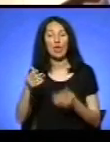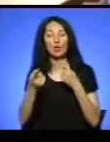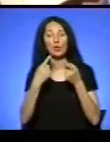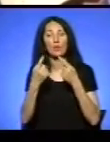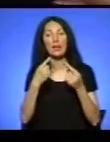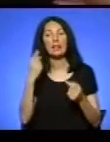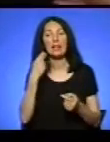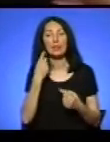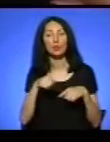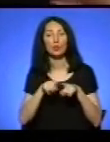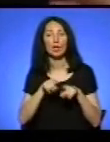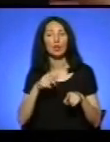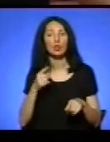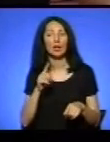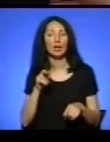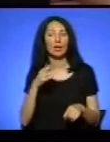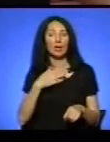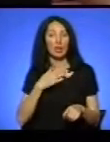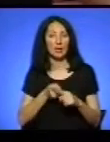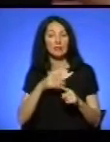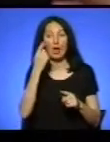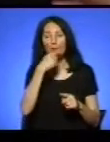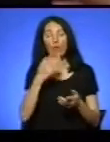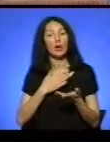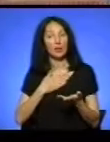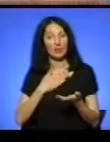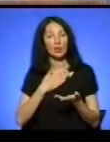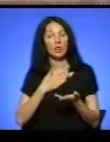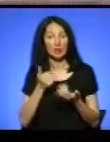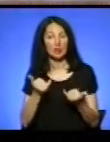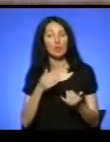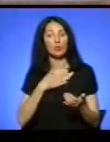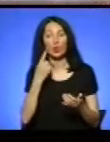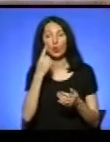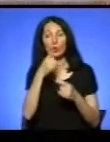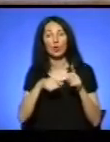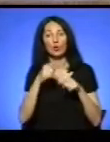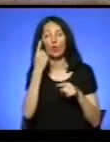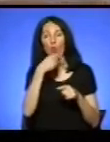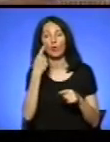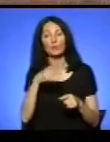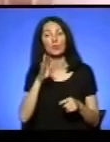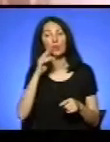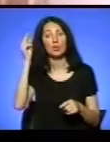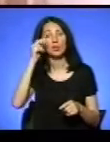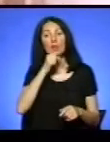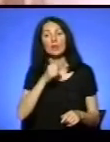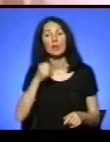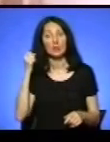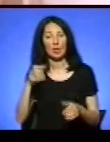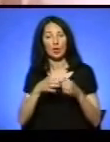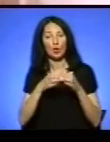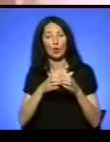рідною мовою. Учениця 10-го класу Софія Здор навчається у старшій групі, у волонтерки Марії Дауні.